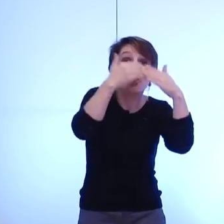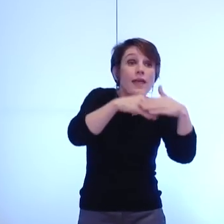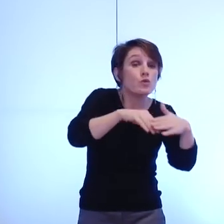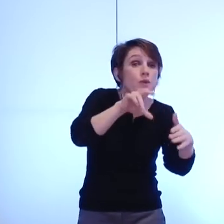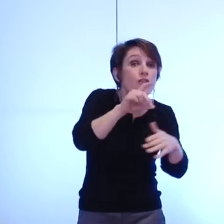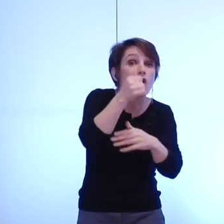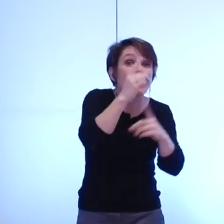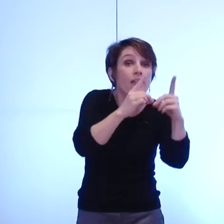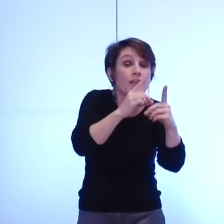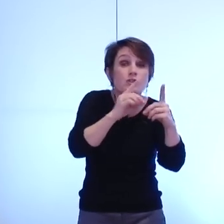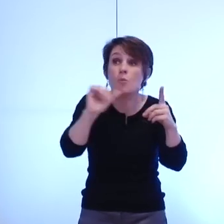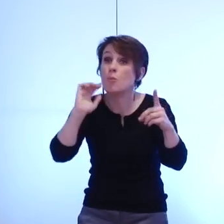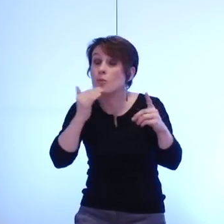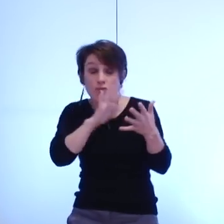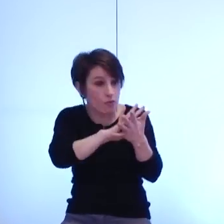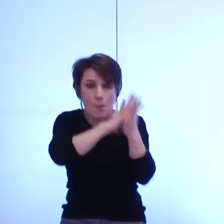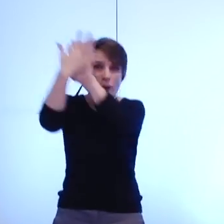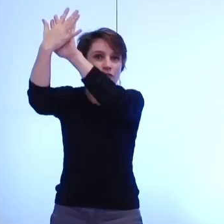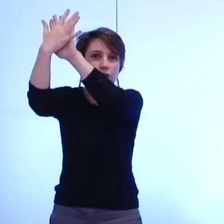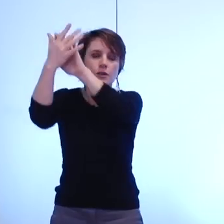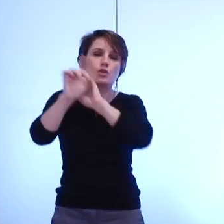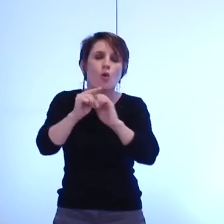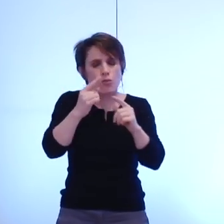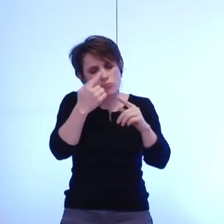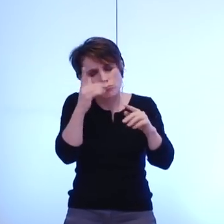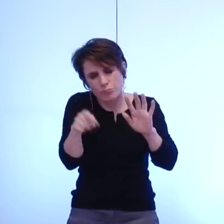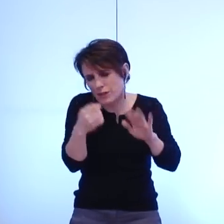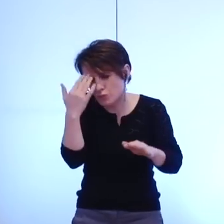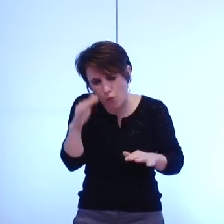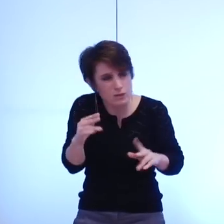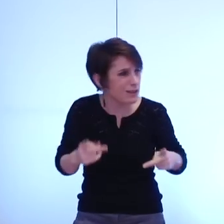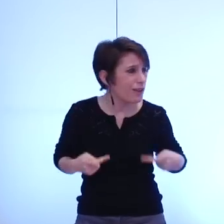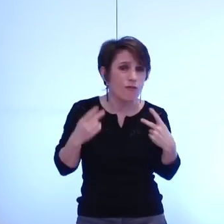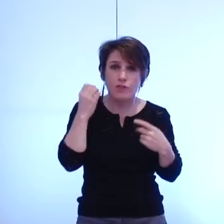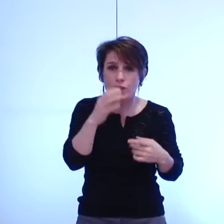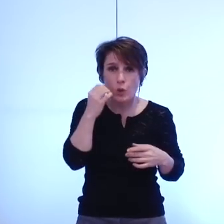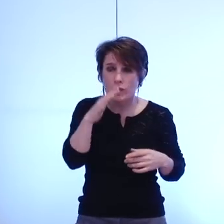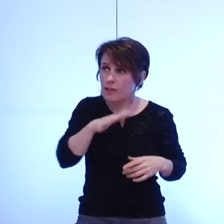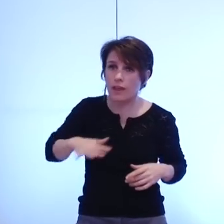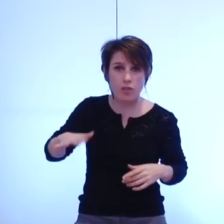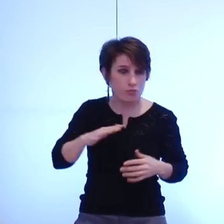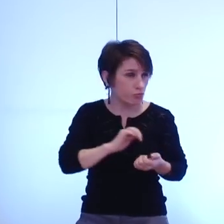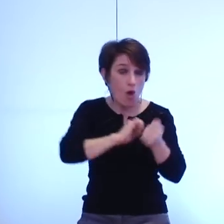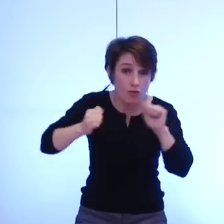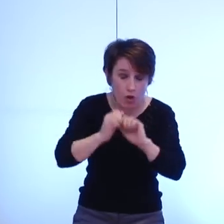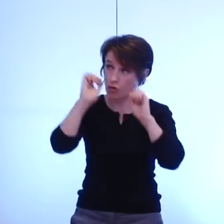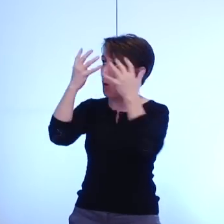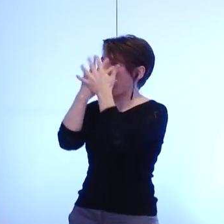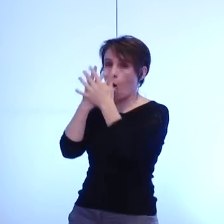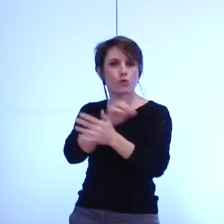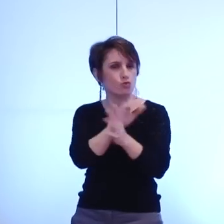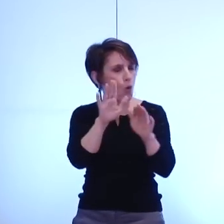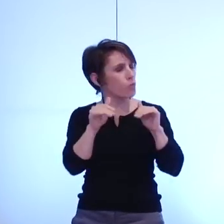pas le grand soir de la métropole où certes la vie quotidienne de nos concitoyens ne s'en trouvera pas bouleversée en quelques heures